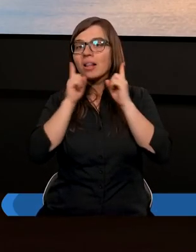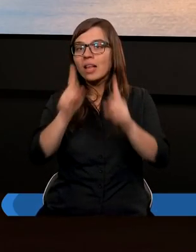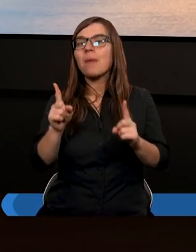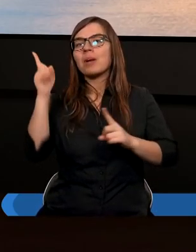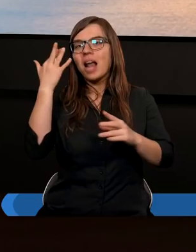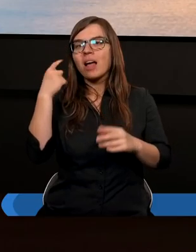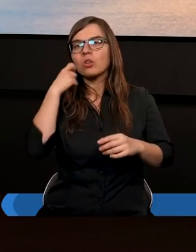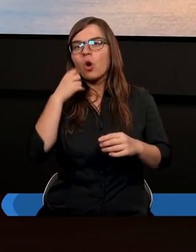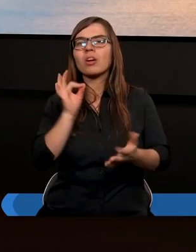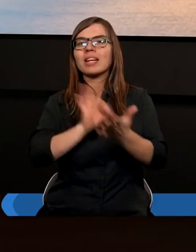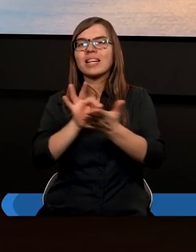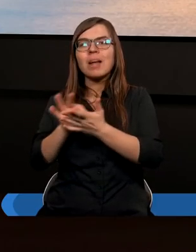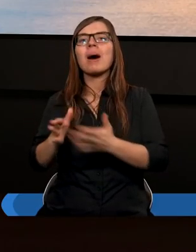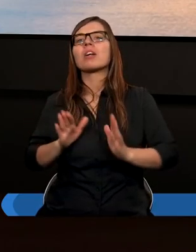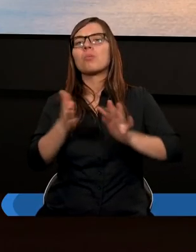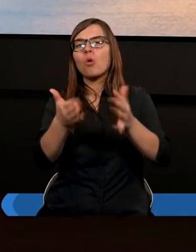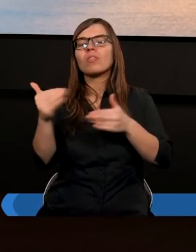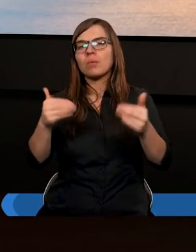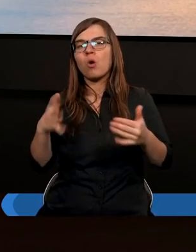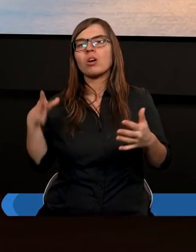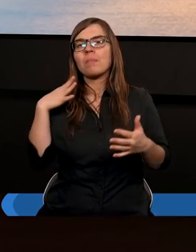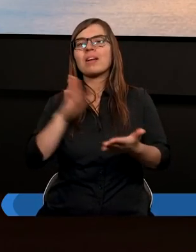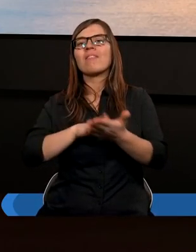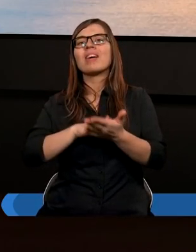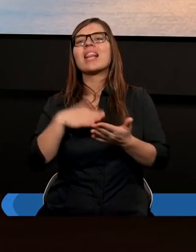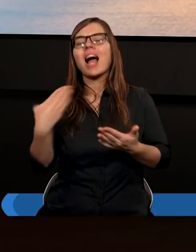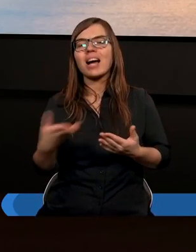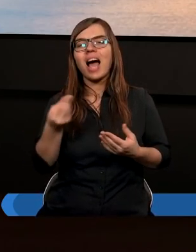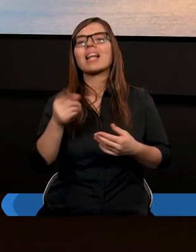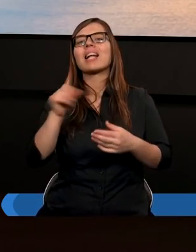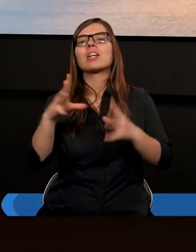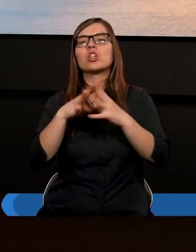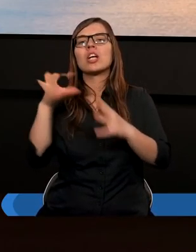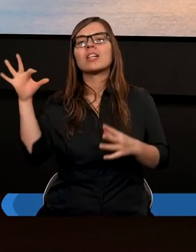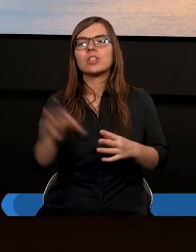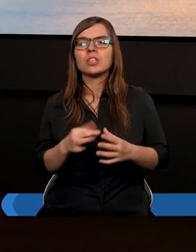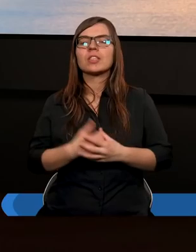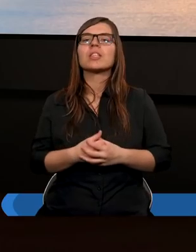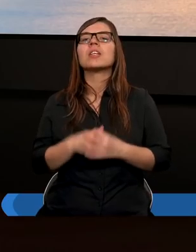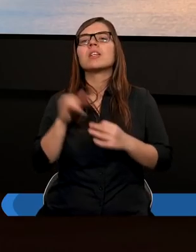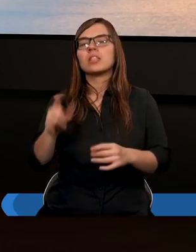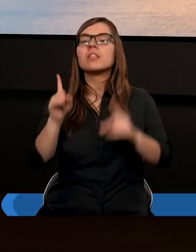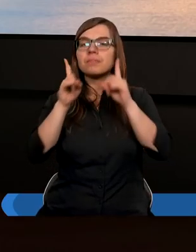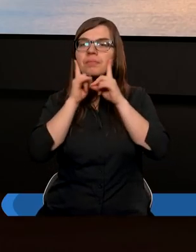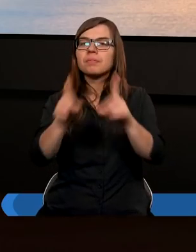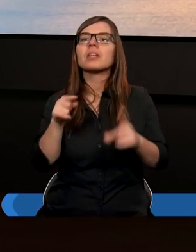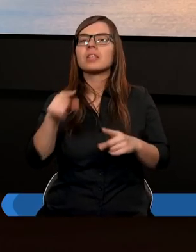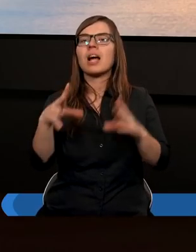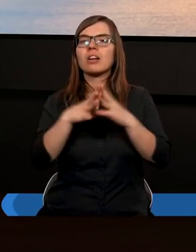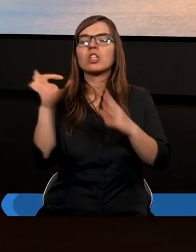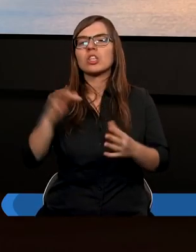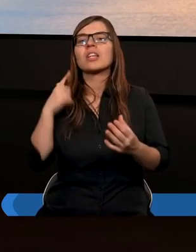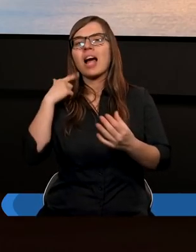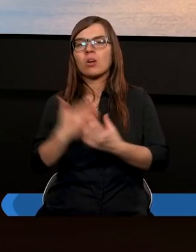ilość tam godzin systematycznie, może być wynagradzany z dziesięciny. I rzeczywiście w tym celu dziesięcina